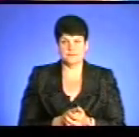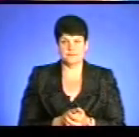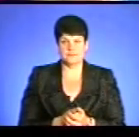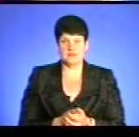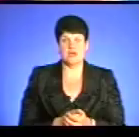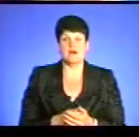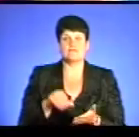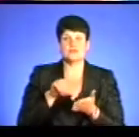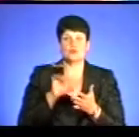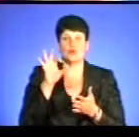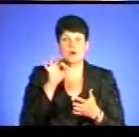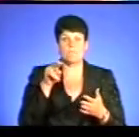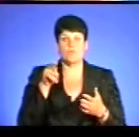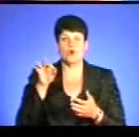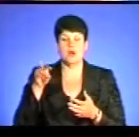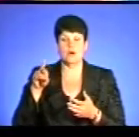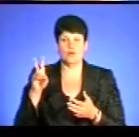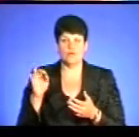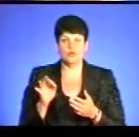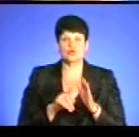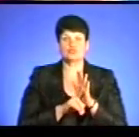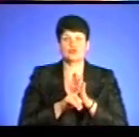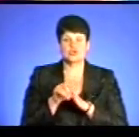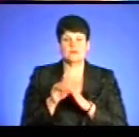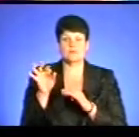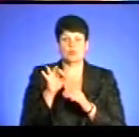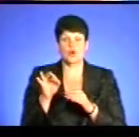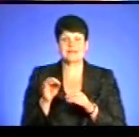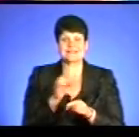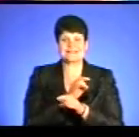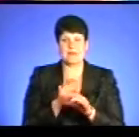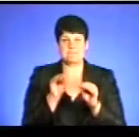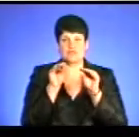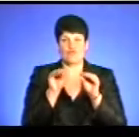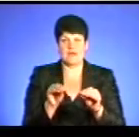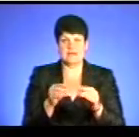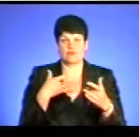Ольги Полякової розпочався із повідомленням про замінування концертного залу.